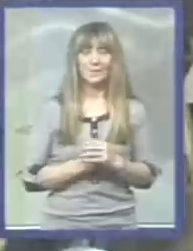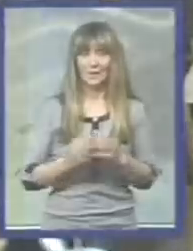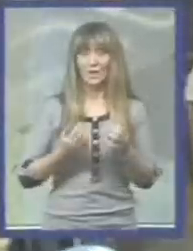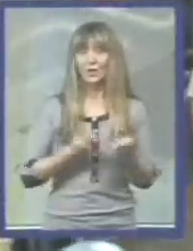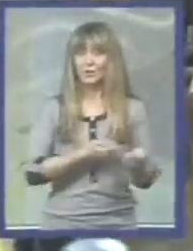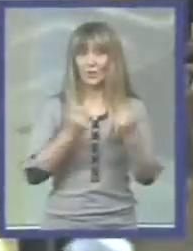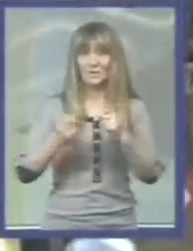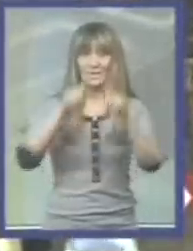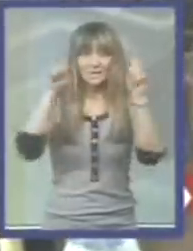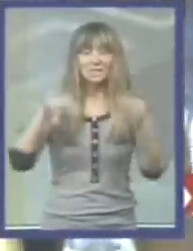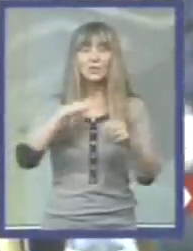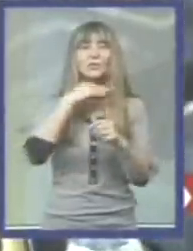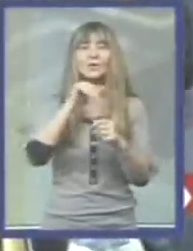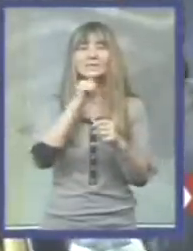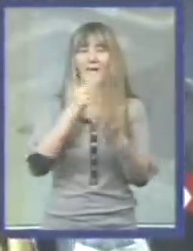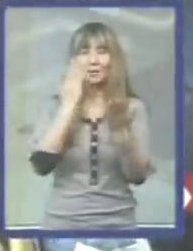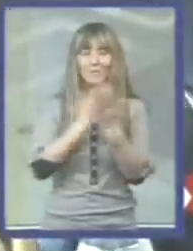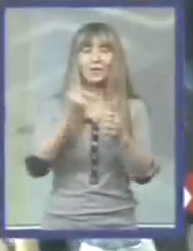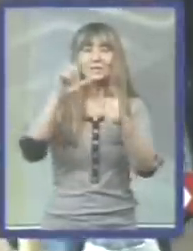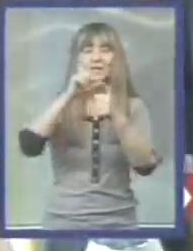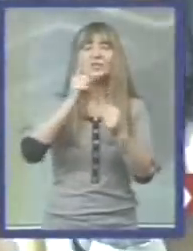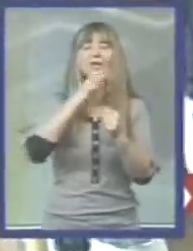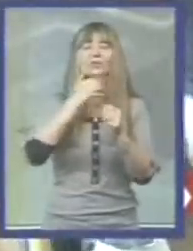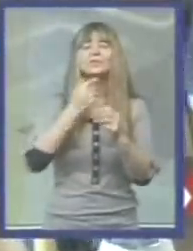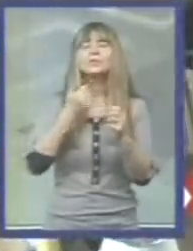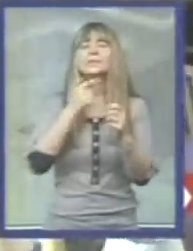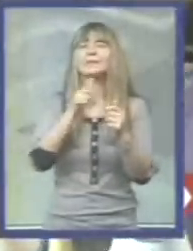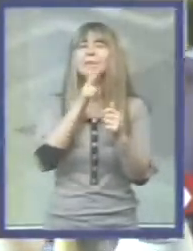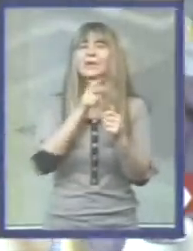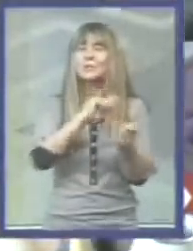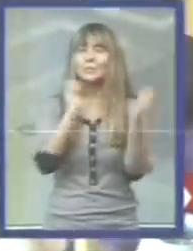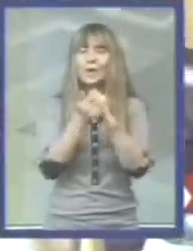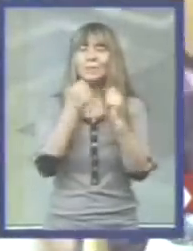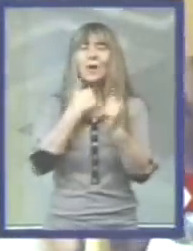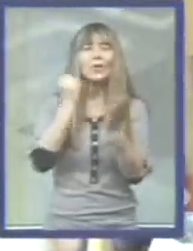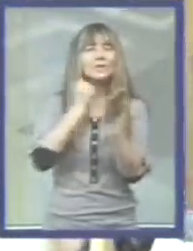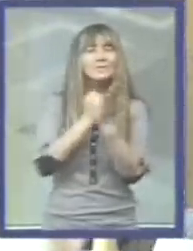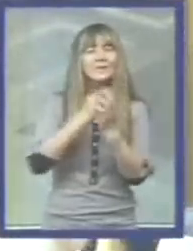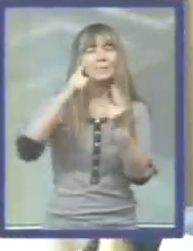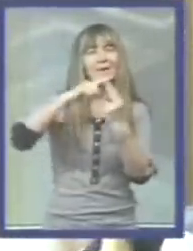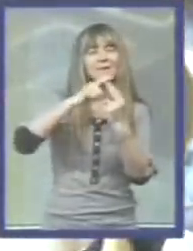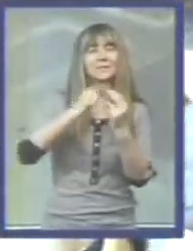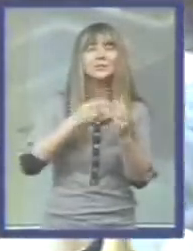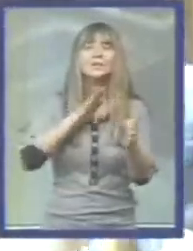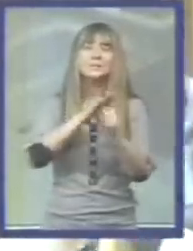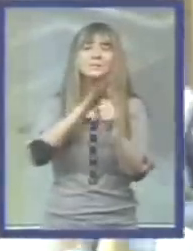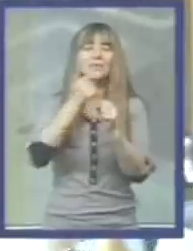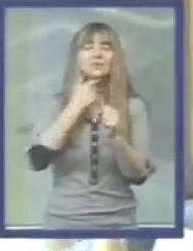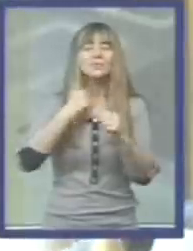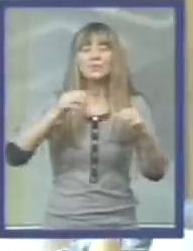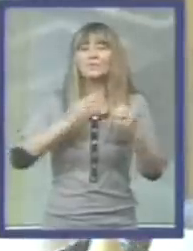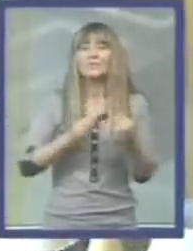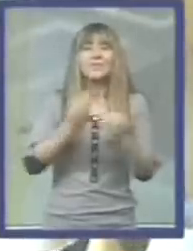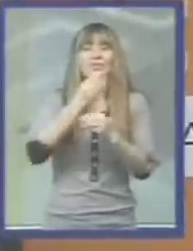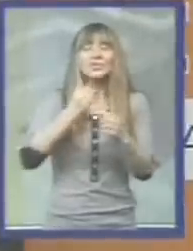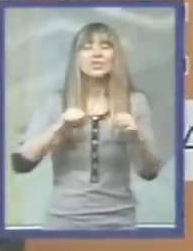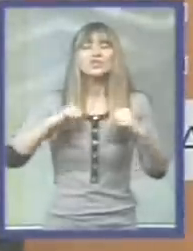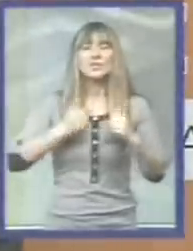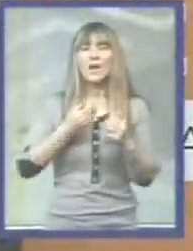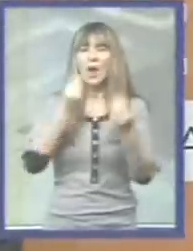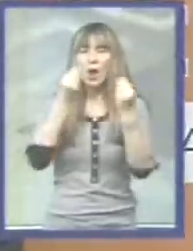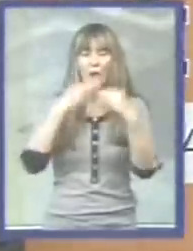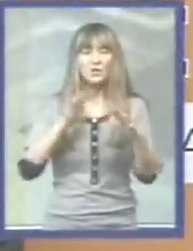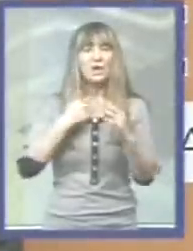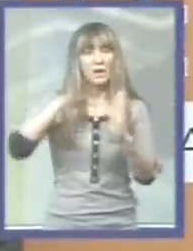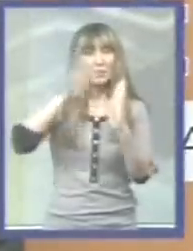Nosilac liste Dosta je bilo, Saš Radulović, traži promenu sadašnjeg, kako tvrdi, parazitskog sistema u kome većina živi loše, a menjina troši